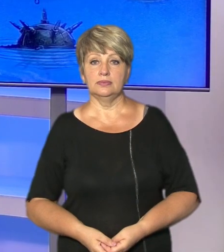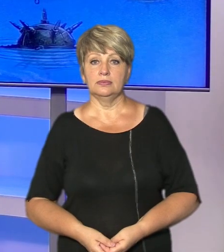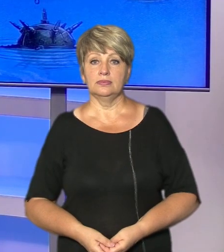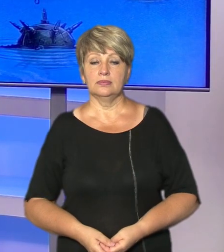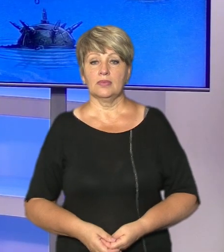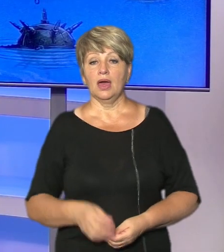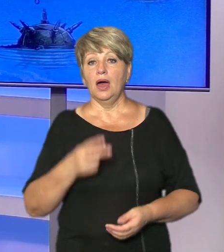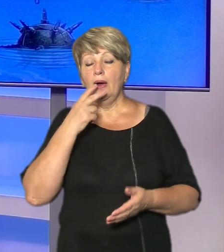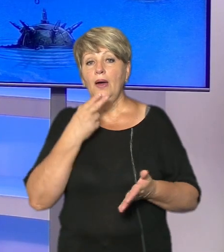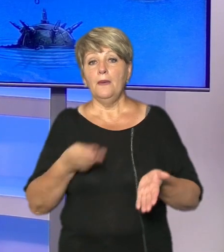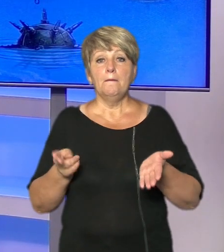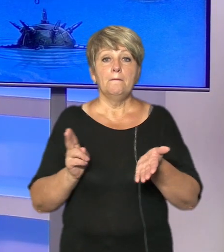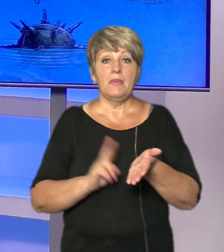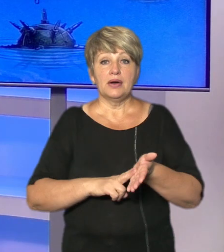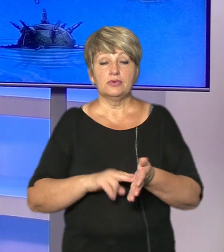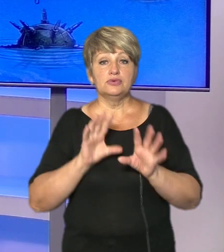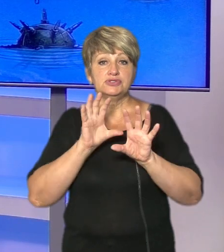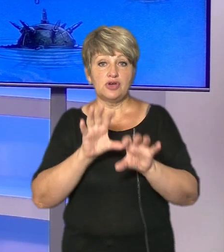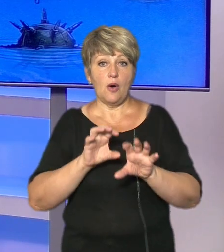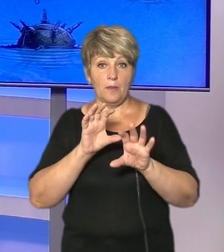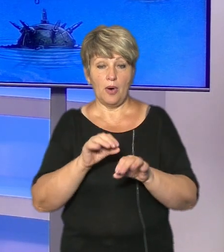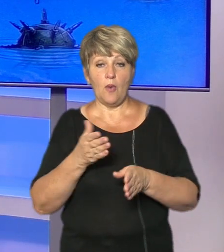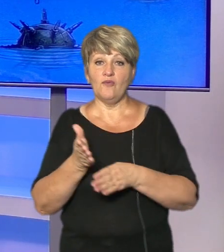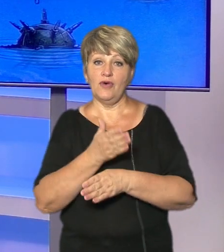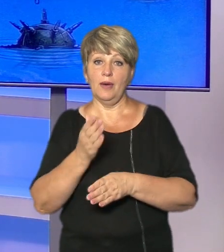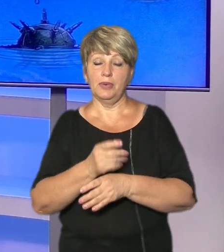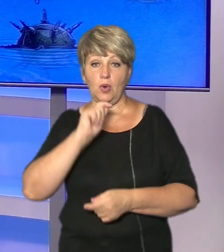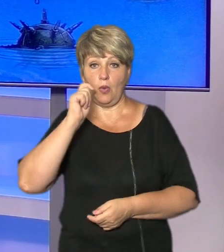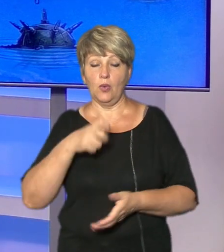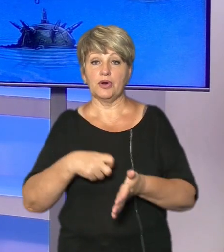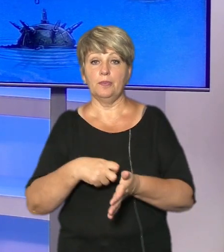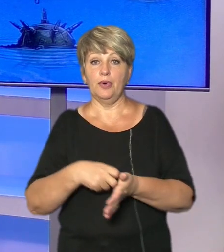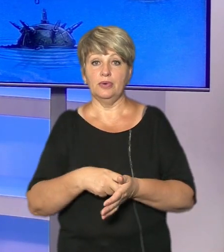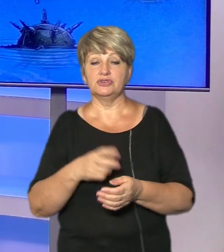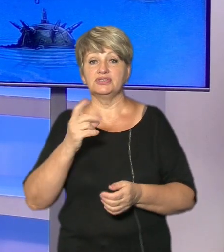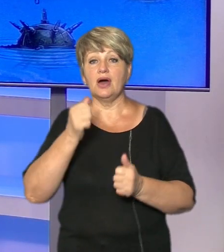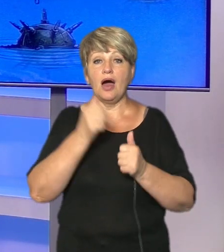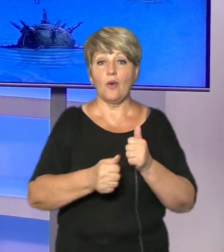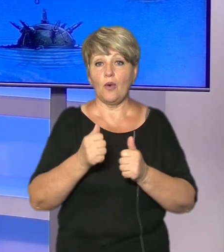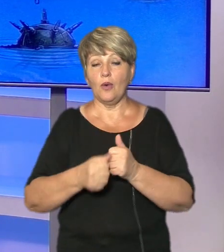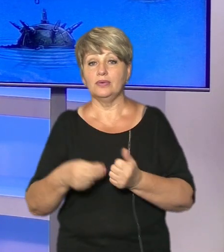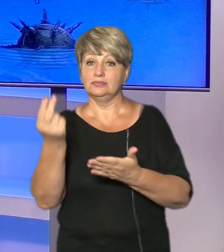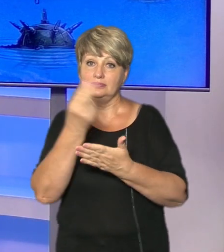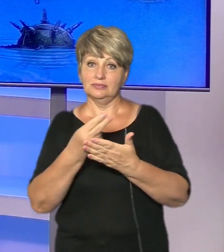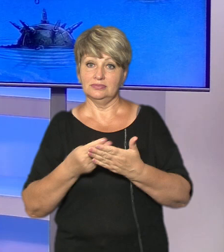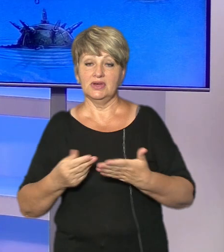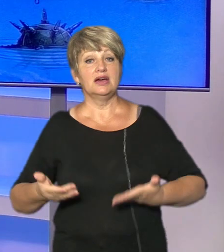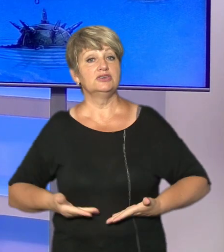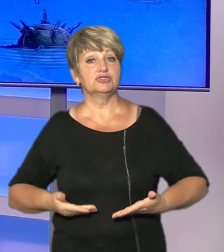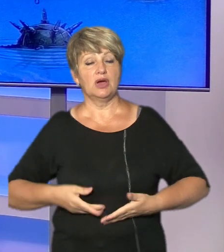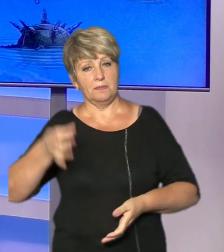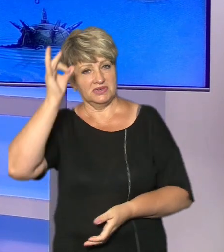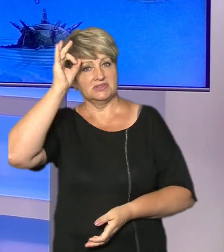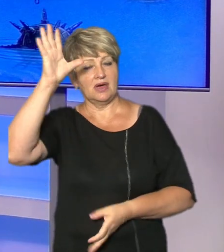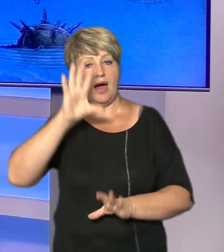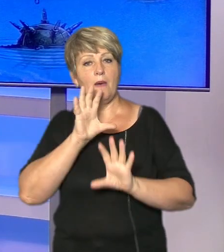Марку з псом-патроном випустила «Укрпошта» – аркуш із восьми поштових знаків, на кожному з яких зображений епізод із життя відомого